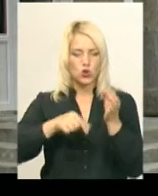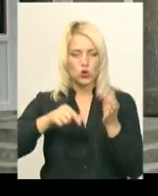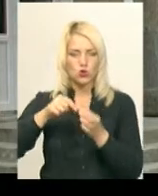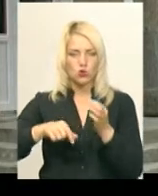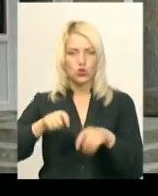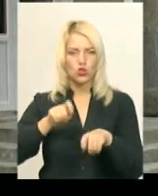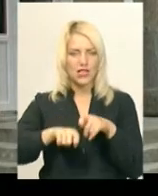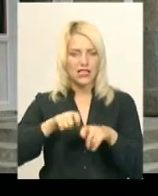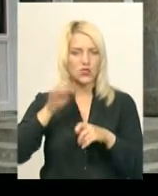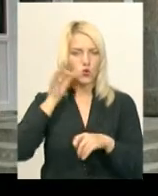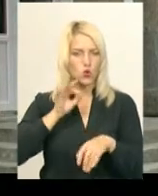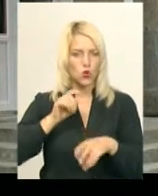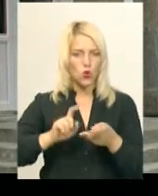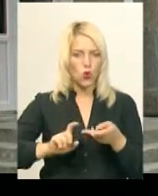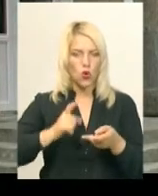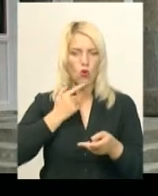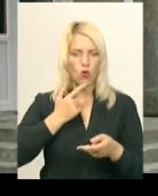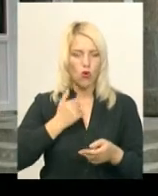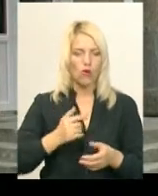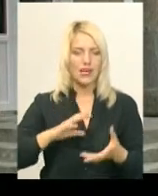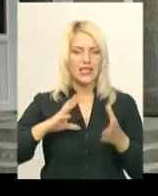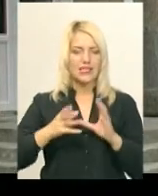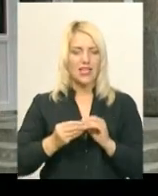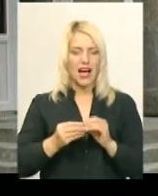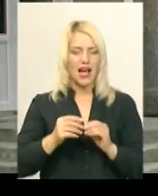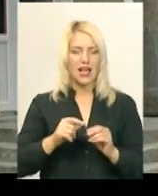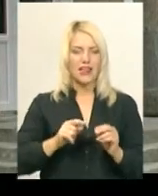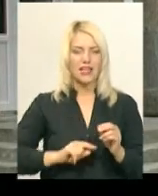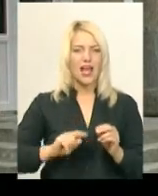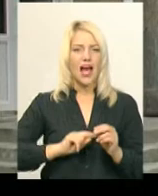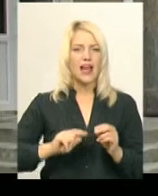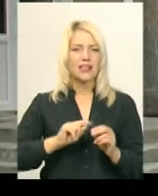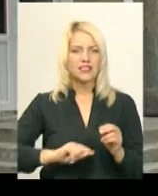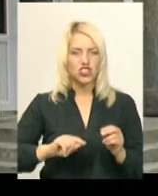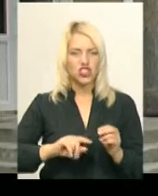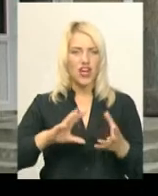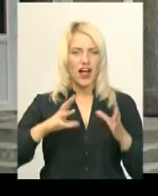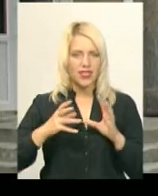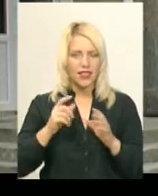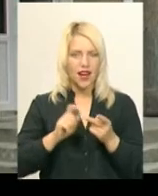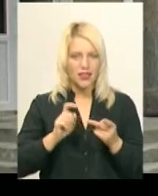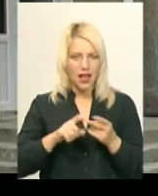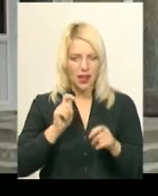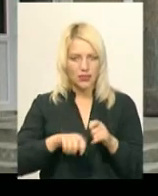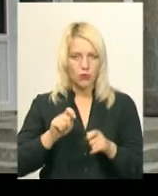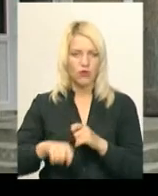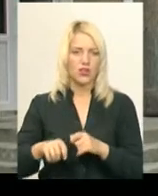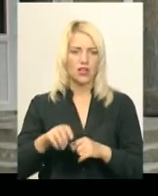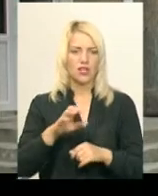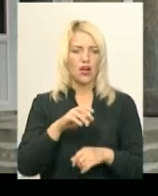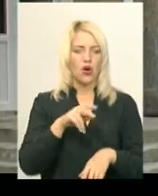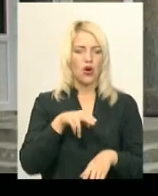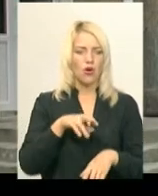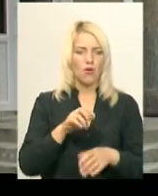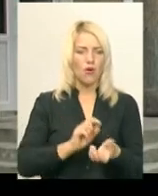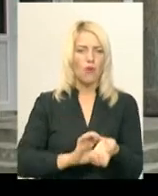цукор крові. Ми міряємо загальний аналіз СИЧІ, 10 параметрів. Далі в нас є пульсоксиметри,